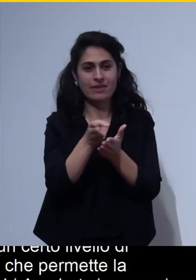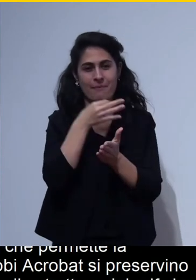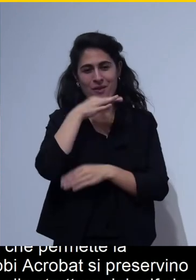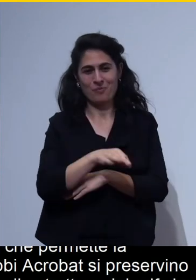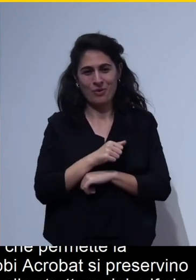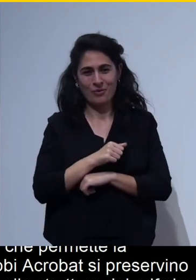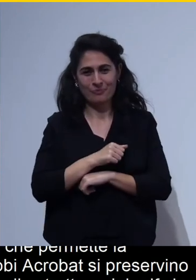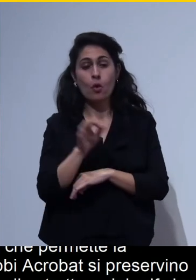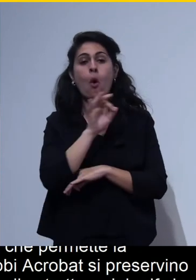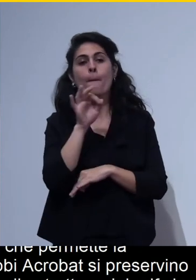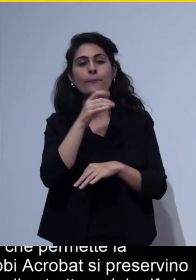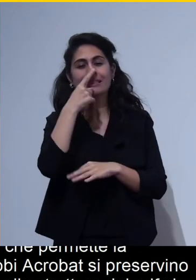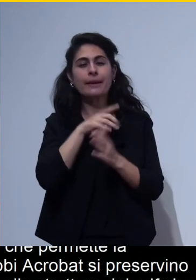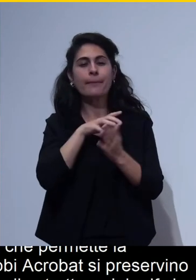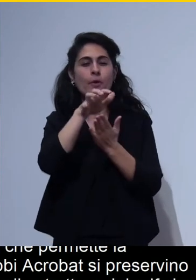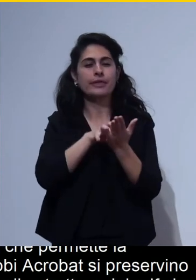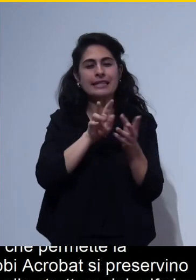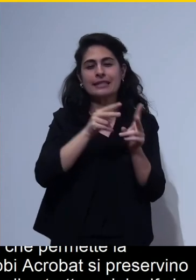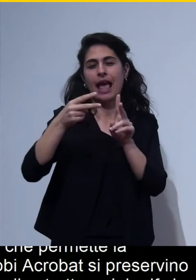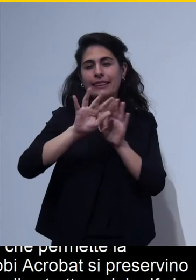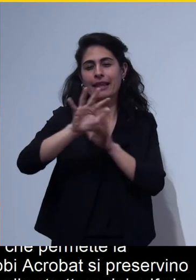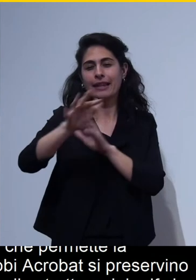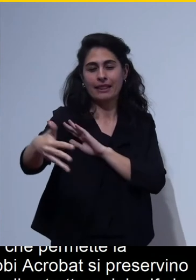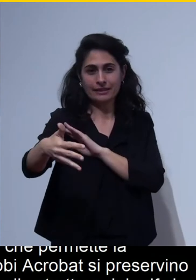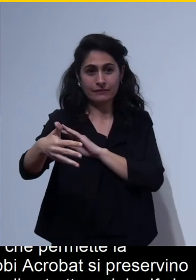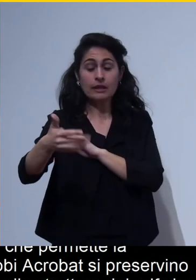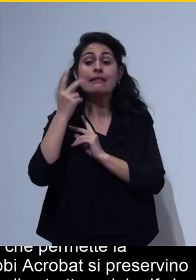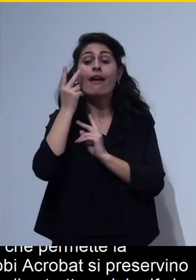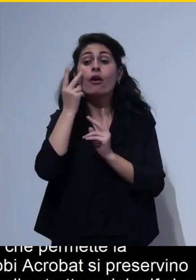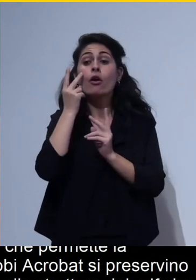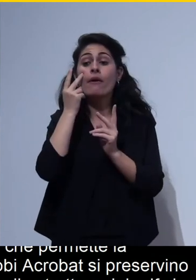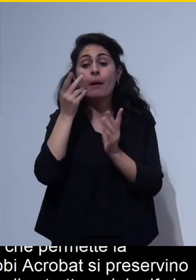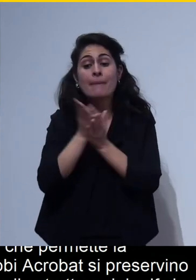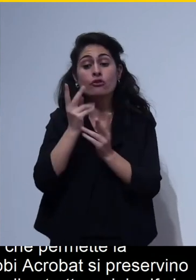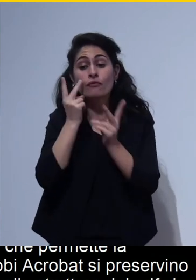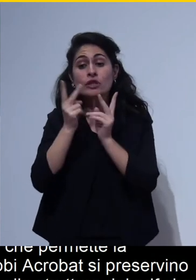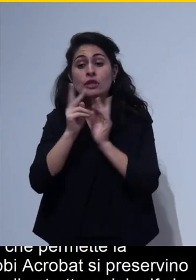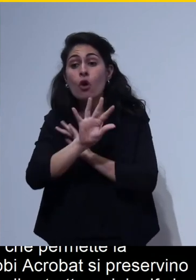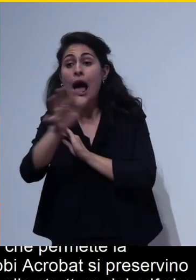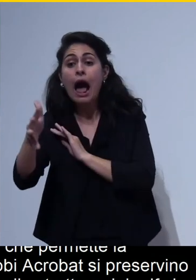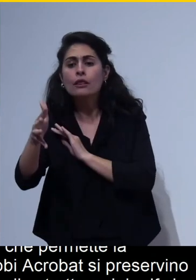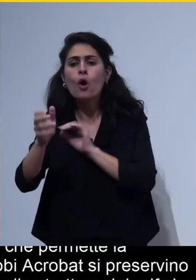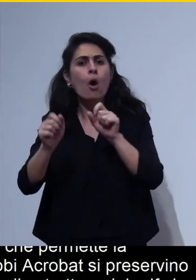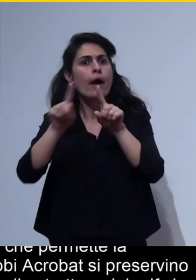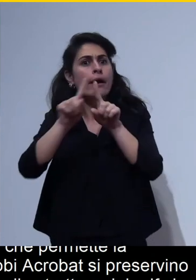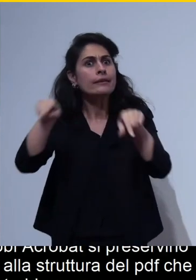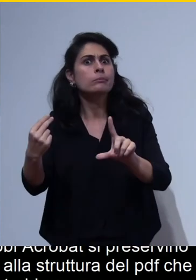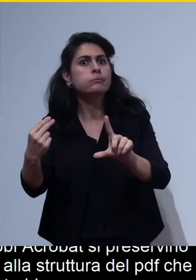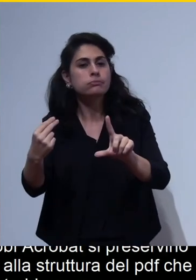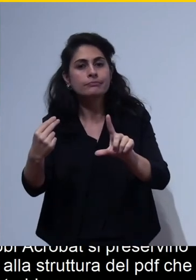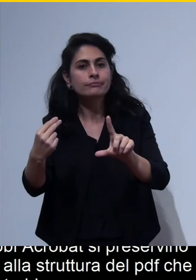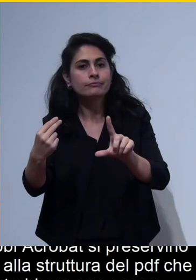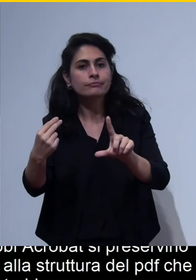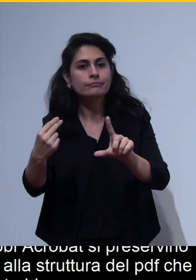testi alternativi con un viewer diverso potrebbero non essere disponibili per lo screen reader. Lo stesso vale, per esempio,